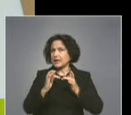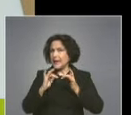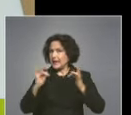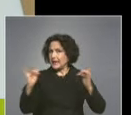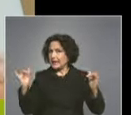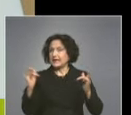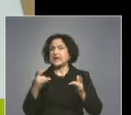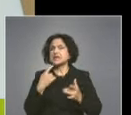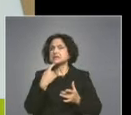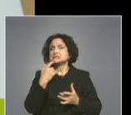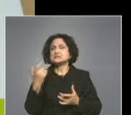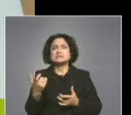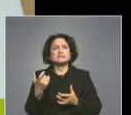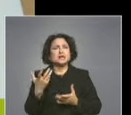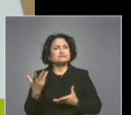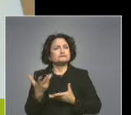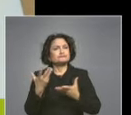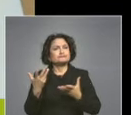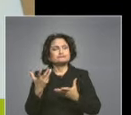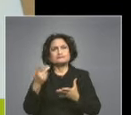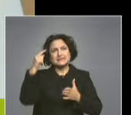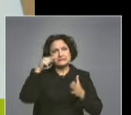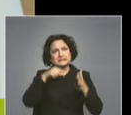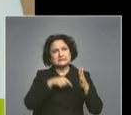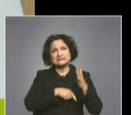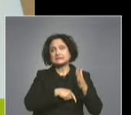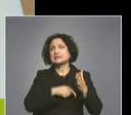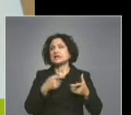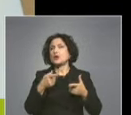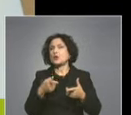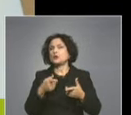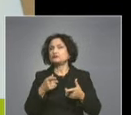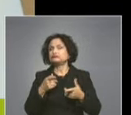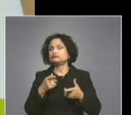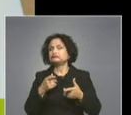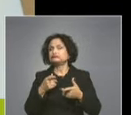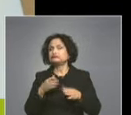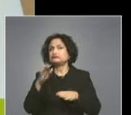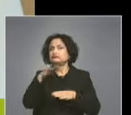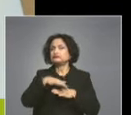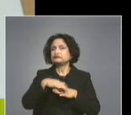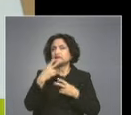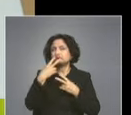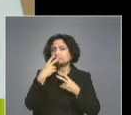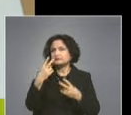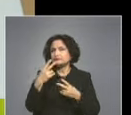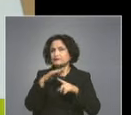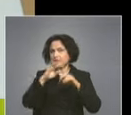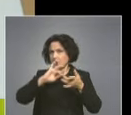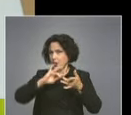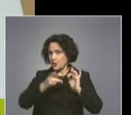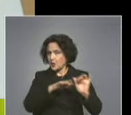вредно съдържание и поведение, което достъпва чрез онлайн формуляр на SafeNet,